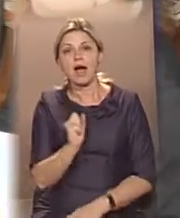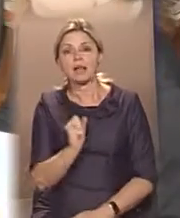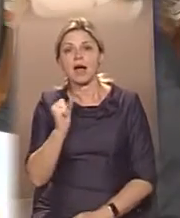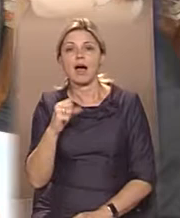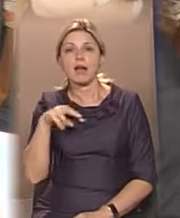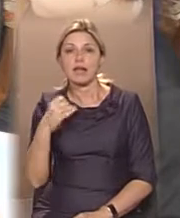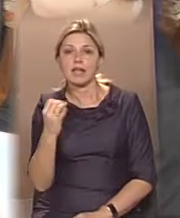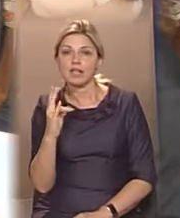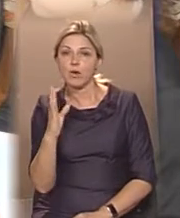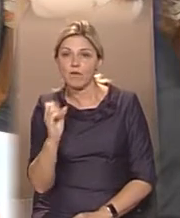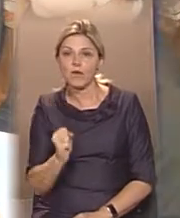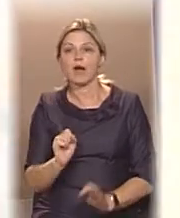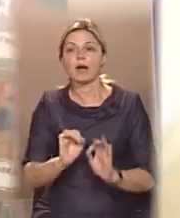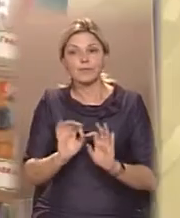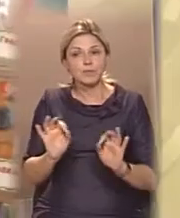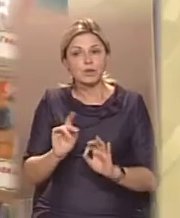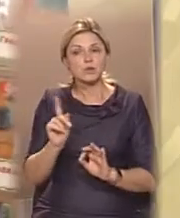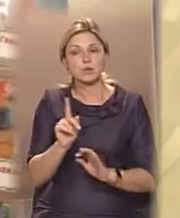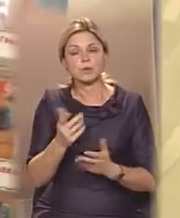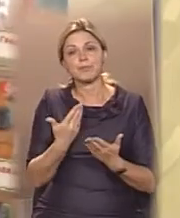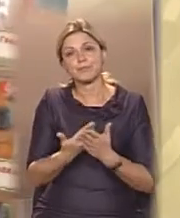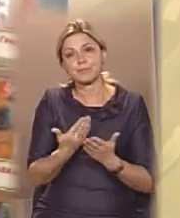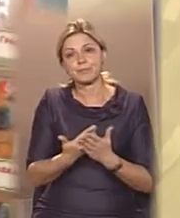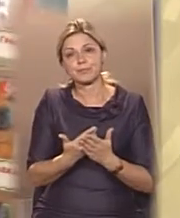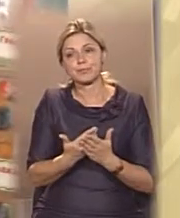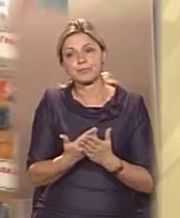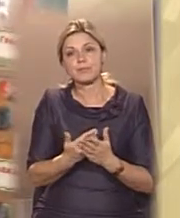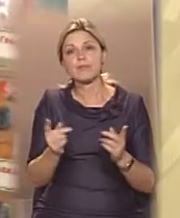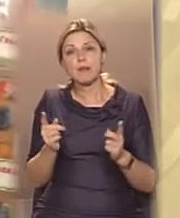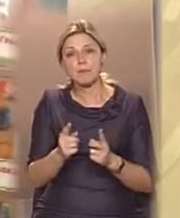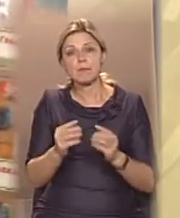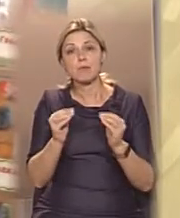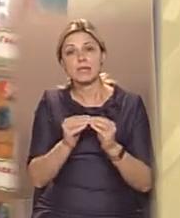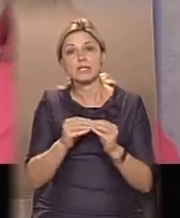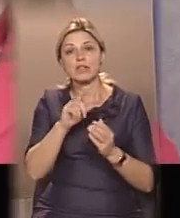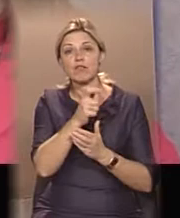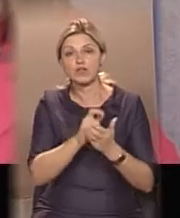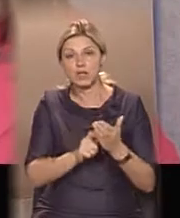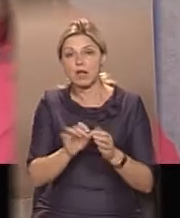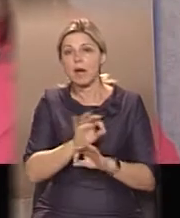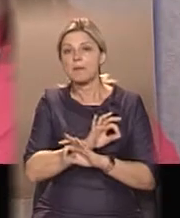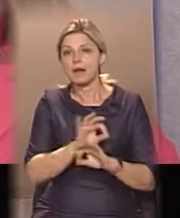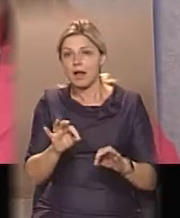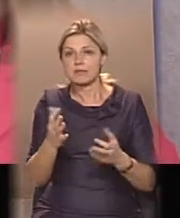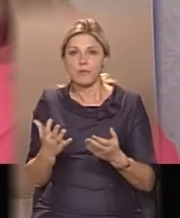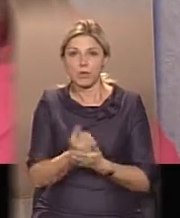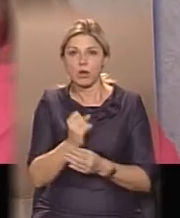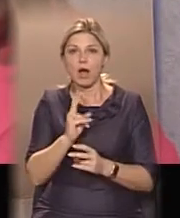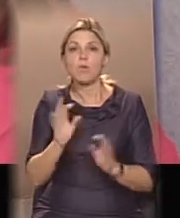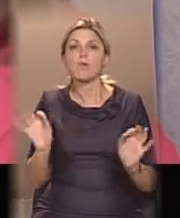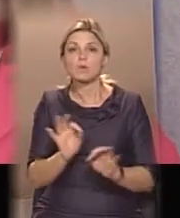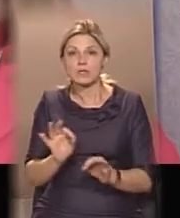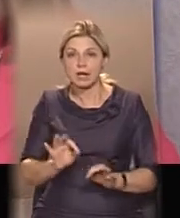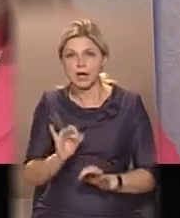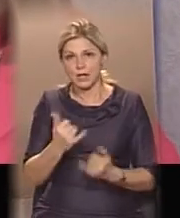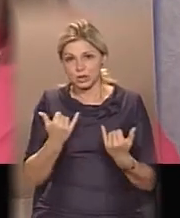відзначила, що десь як мінімум 10 віршів прекрасно лягають на музику. І над цим